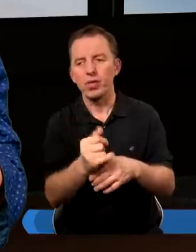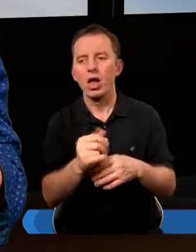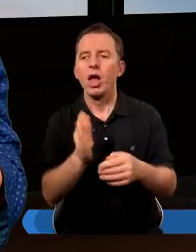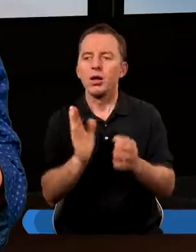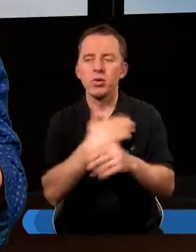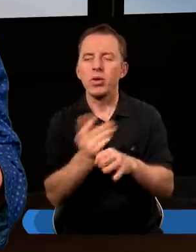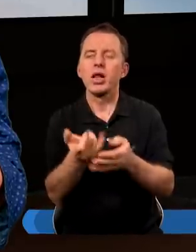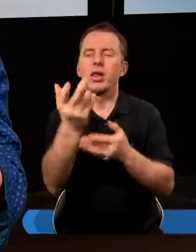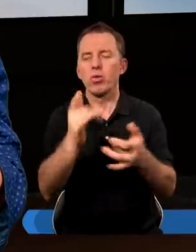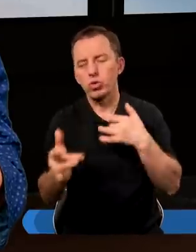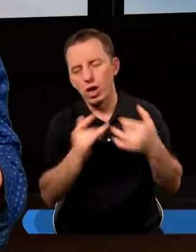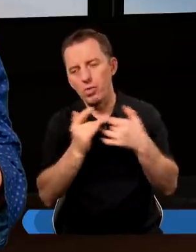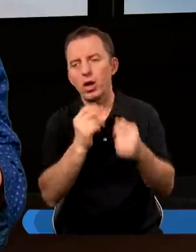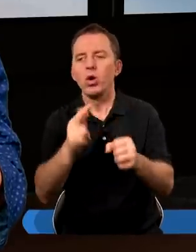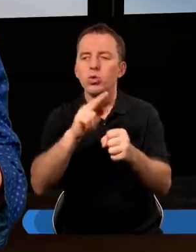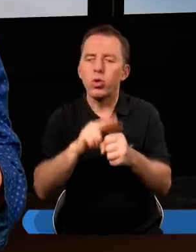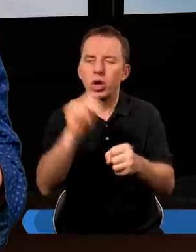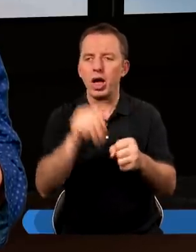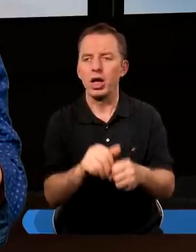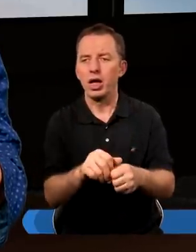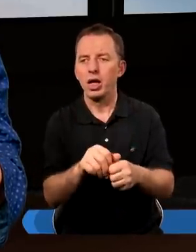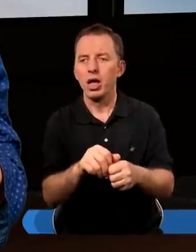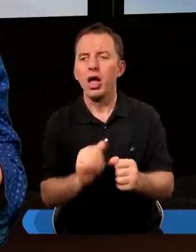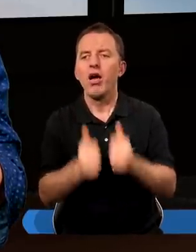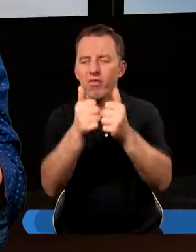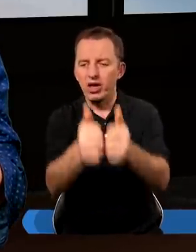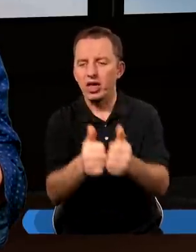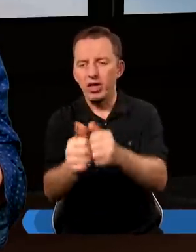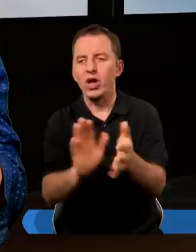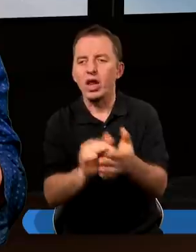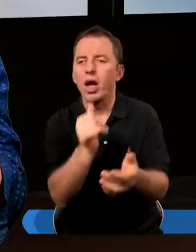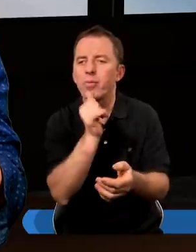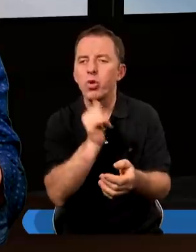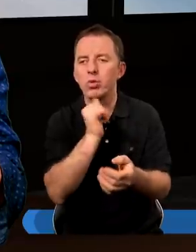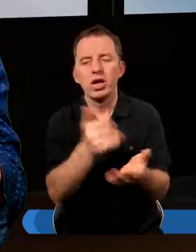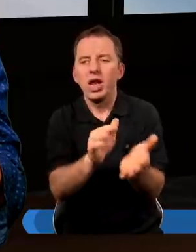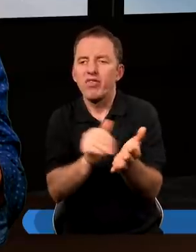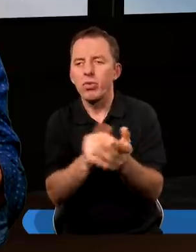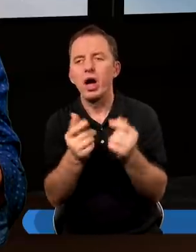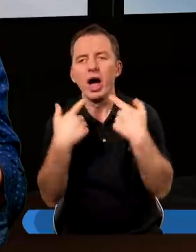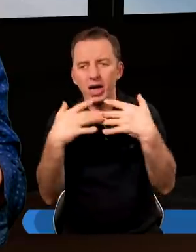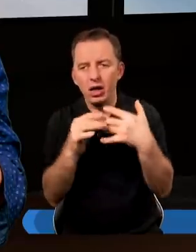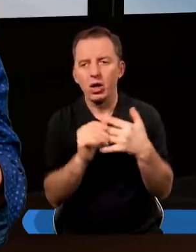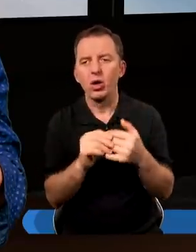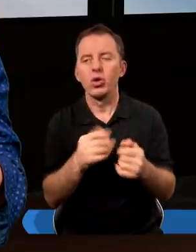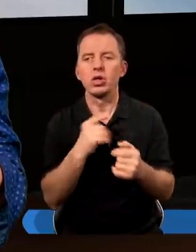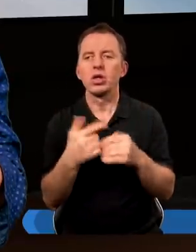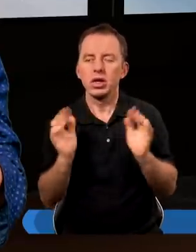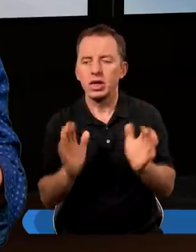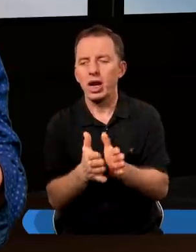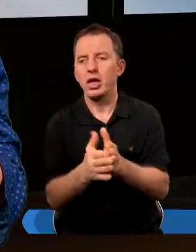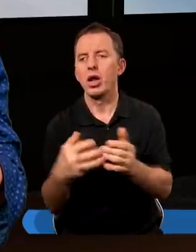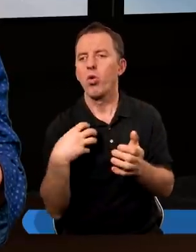iż mimo licznych utrapień, które wystawiały ich na próbę. Niezwykła radość i skrajne